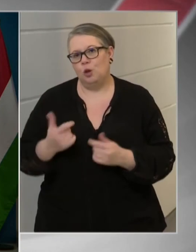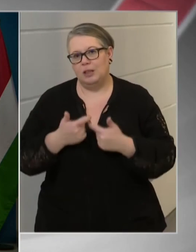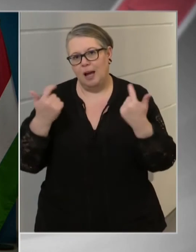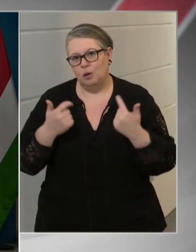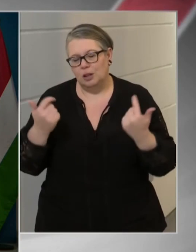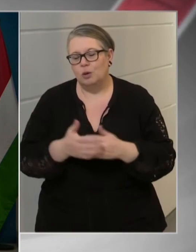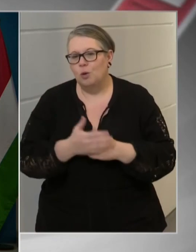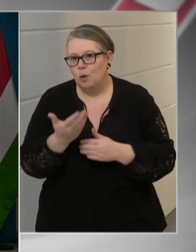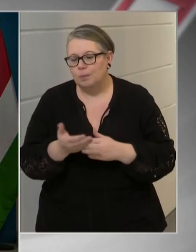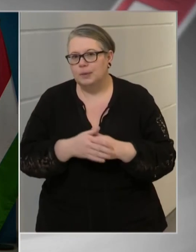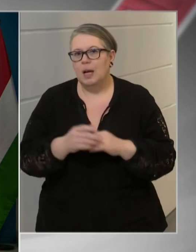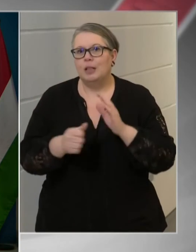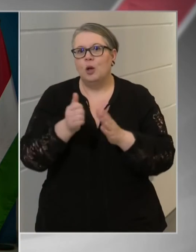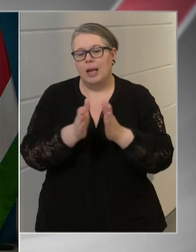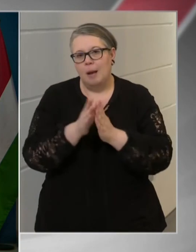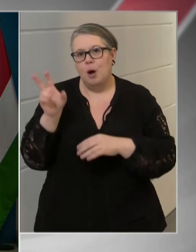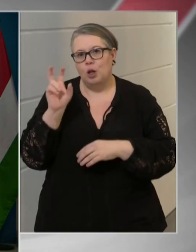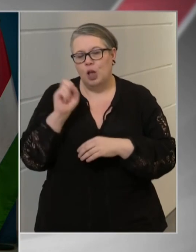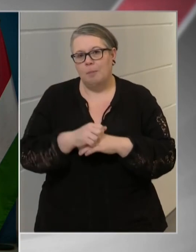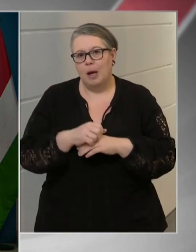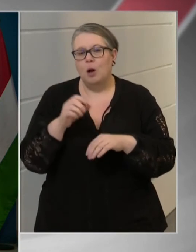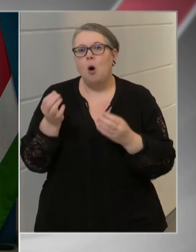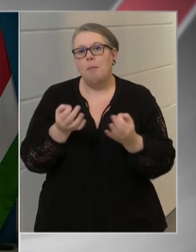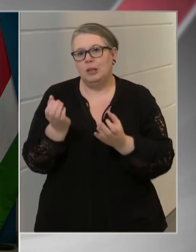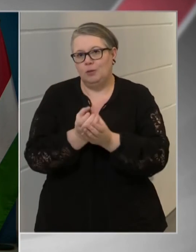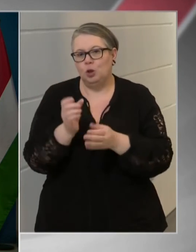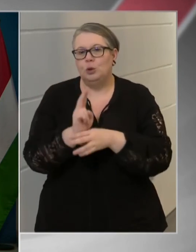a csanátpalotai és röszkei autópálya átkelőnél.